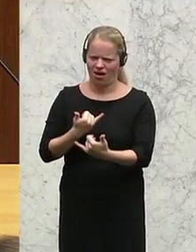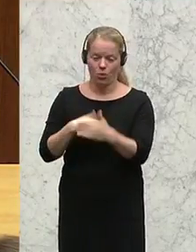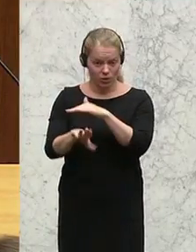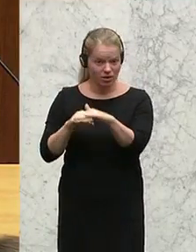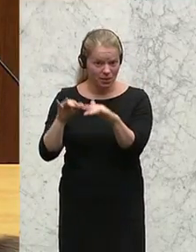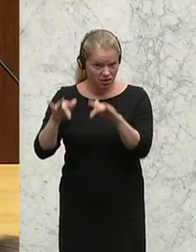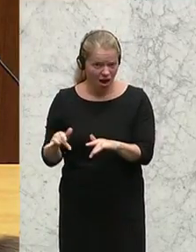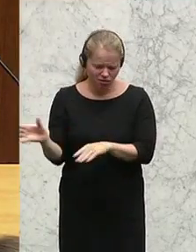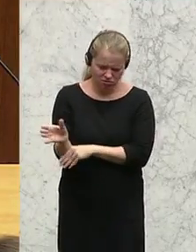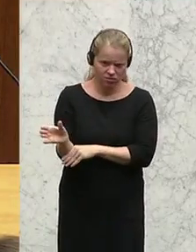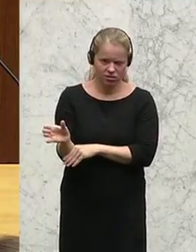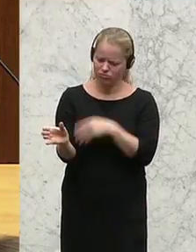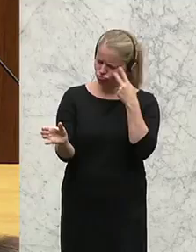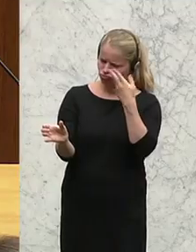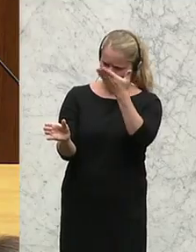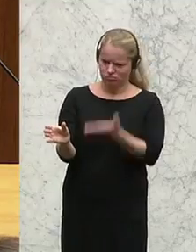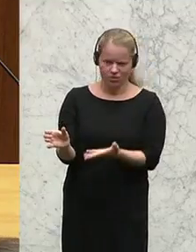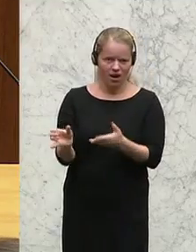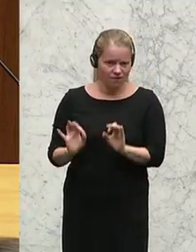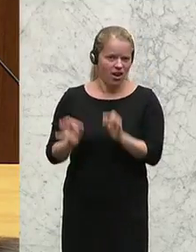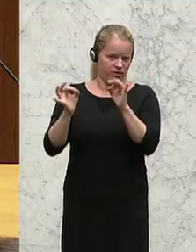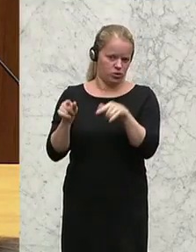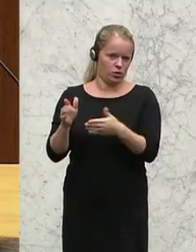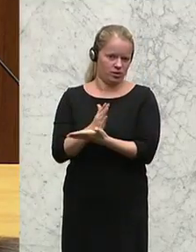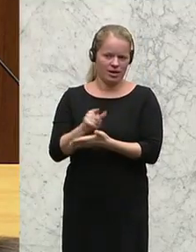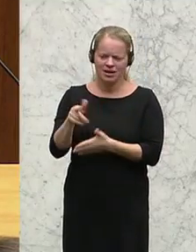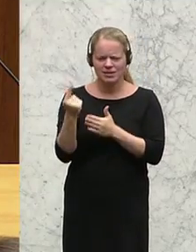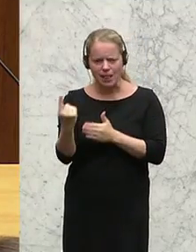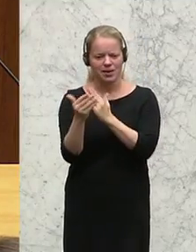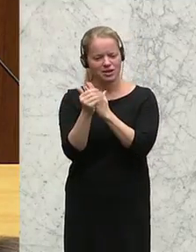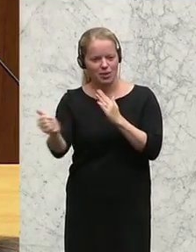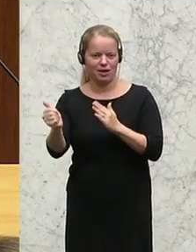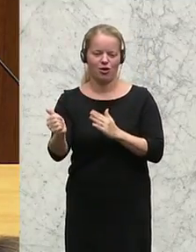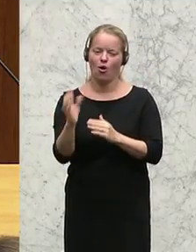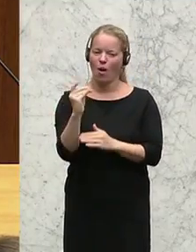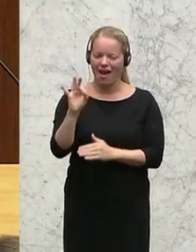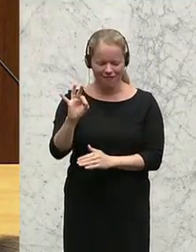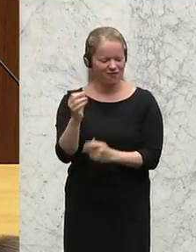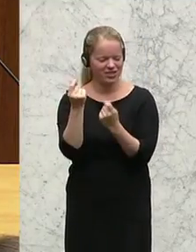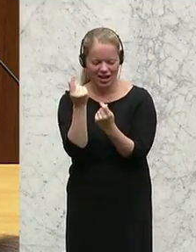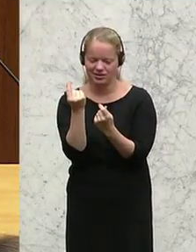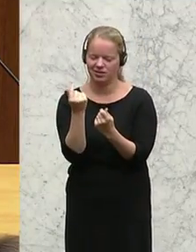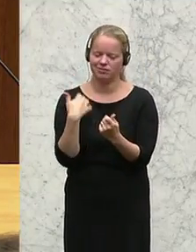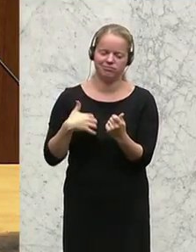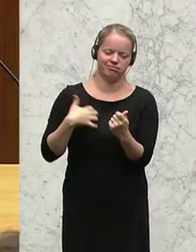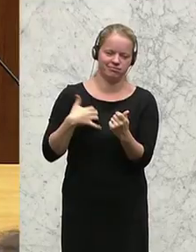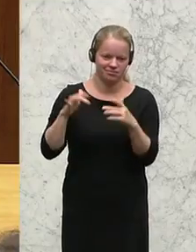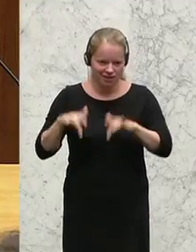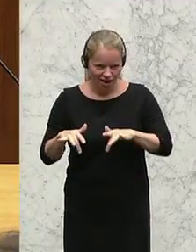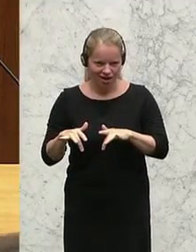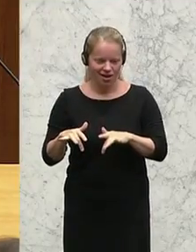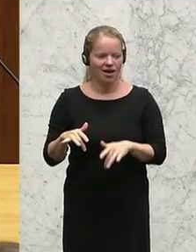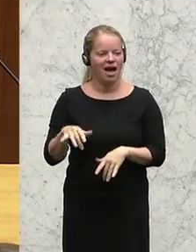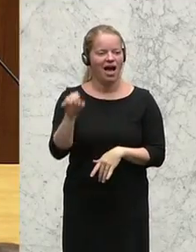eine Entscheidung nach Qualifikation, sagt er gilt als Experte, der die ORF-Finanz im kleinen Finger hat, Andreas Nadler, und als